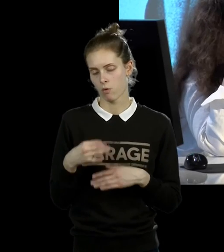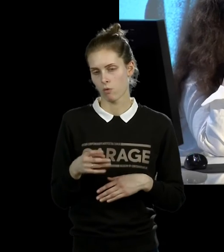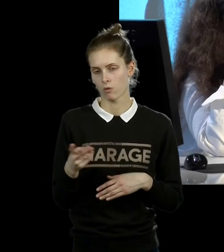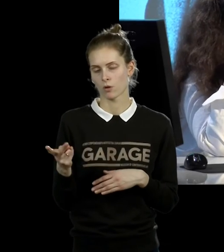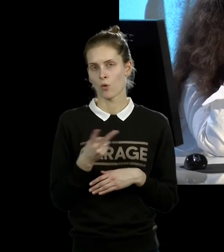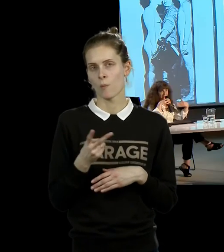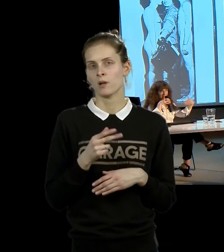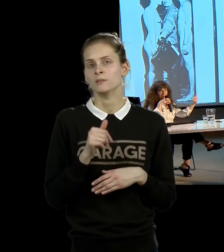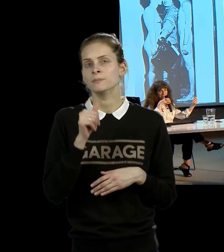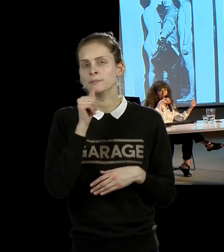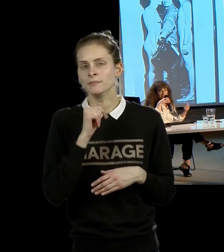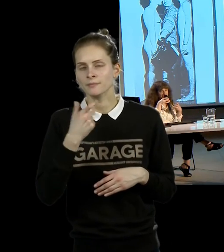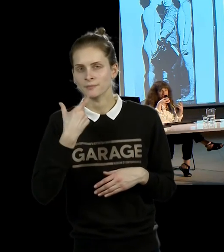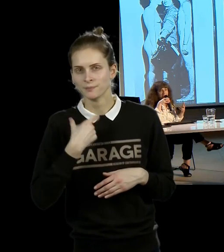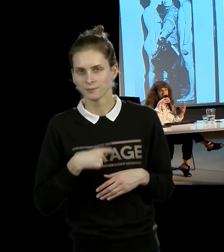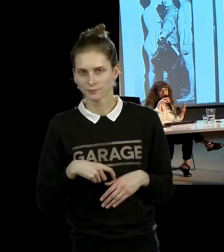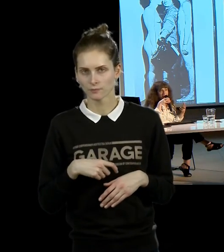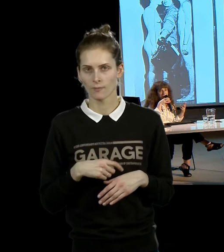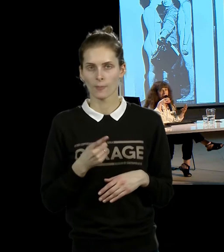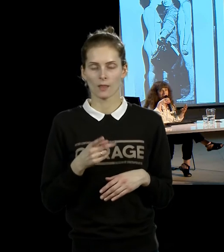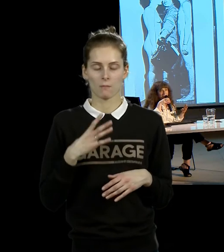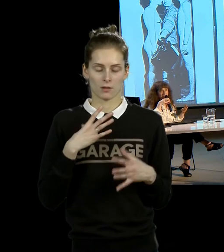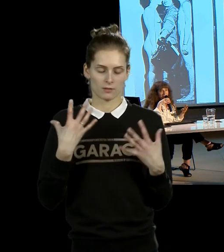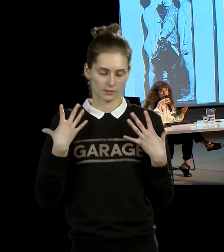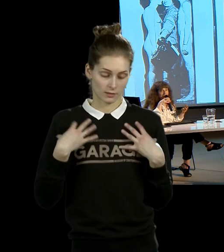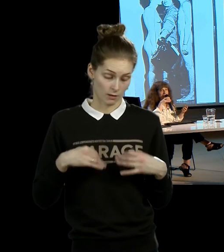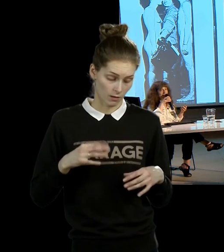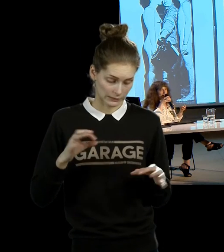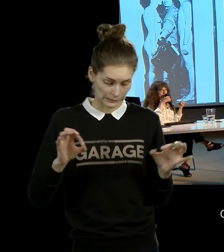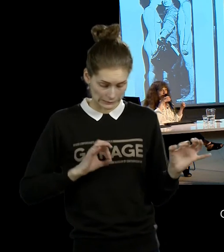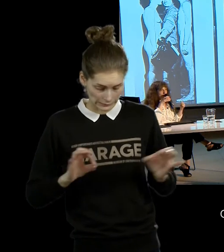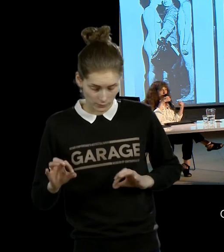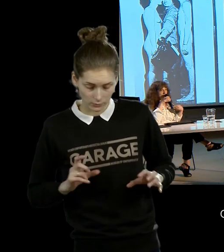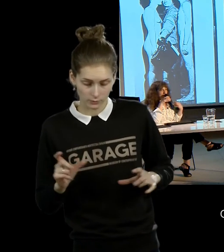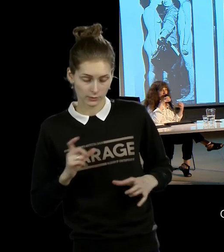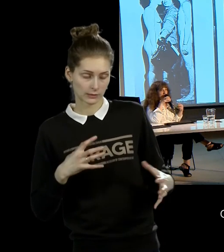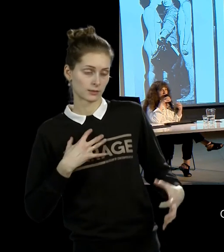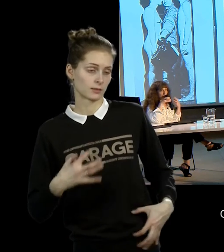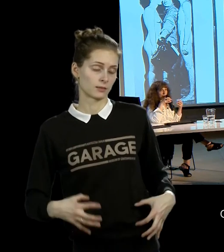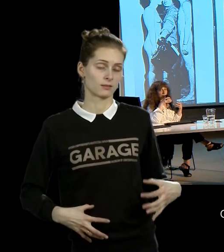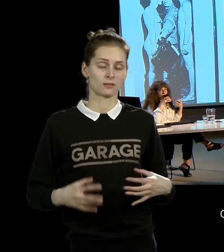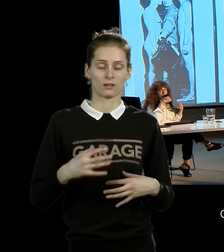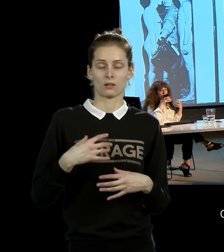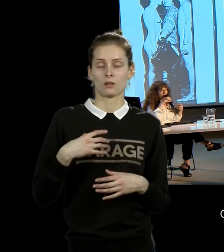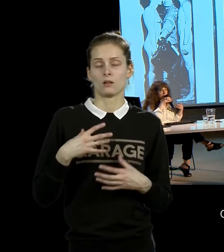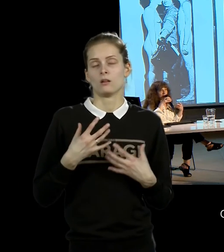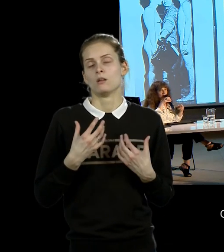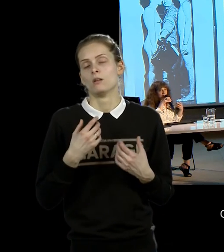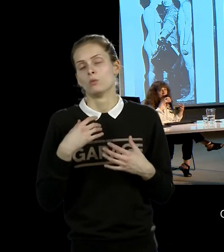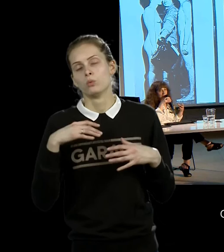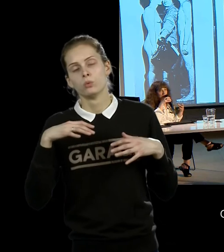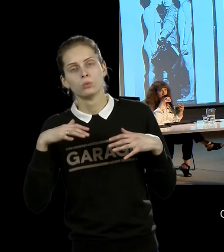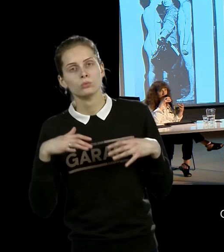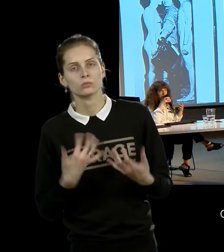были в день поставили, они все никак были, они все были измочаренные. Очень важно, чтобы ты, придя, все-таки понял, что тебе